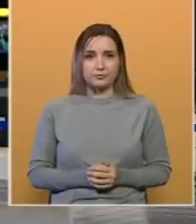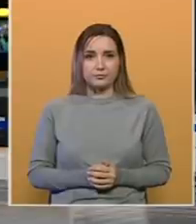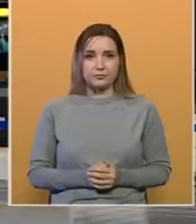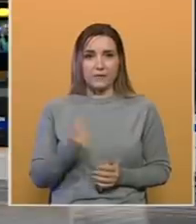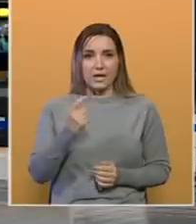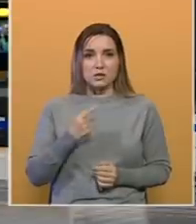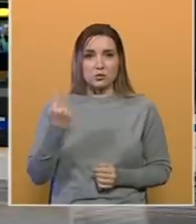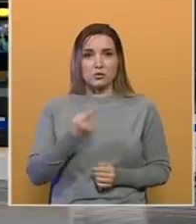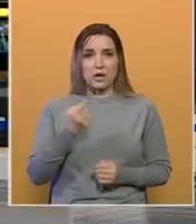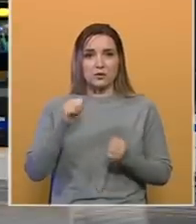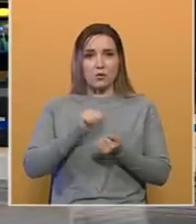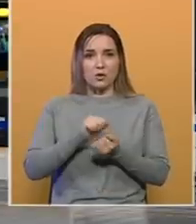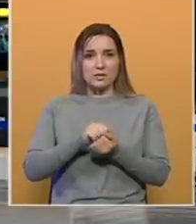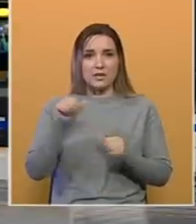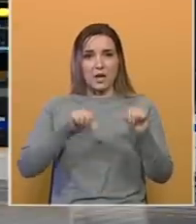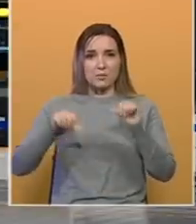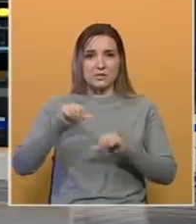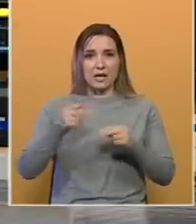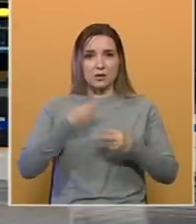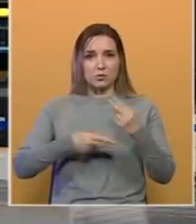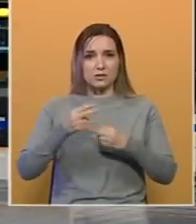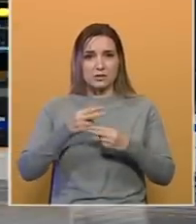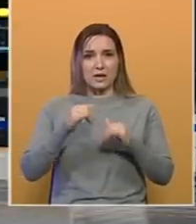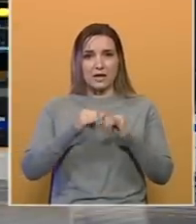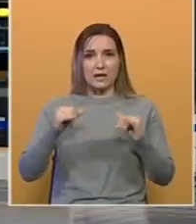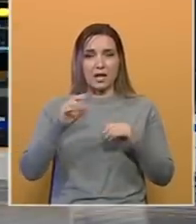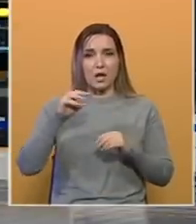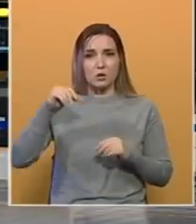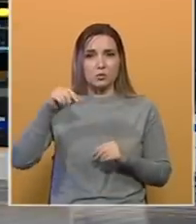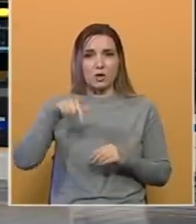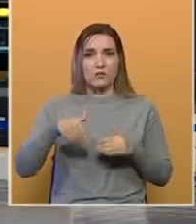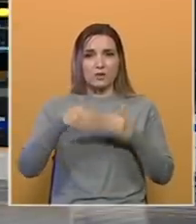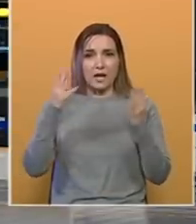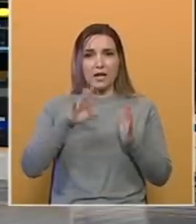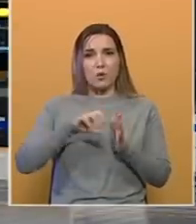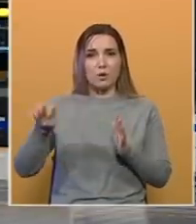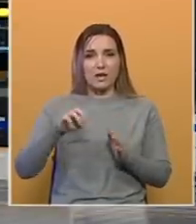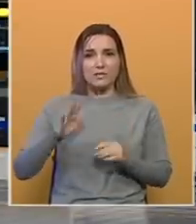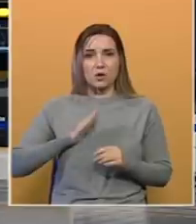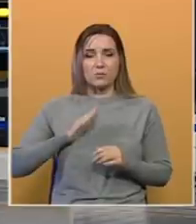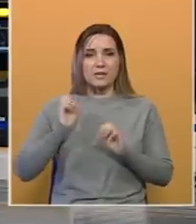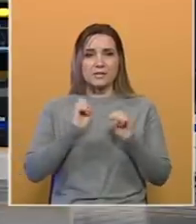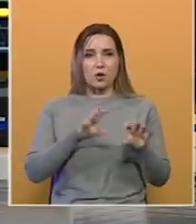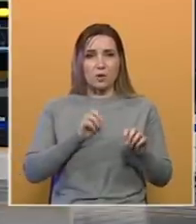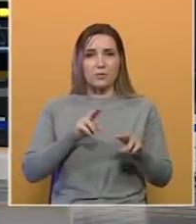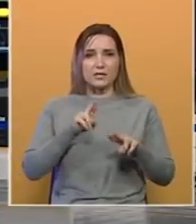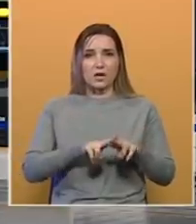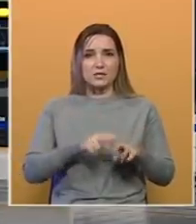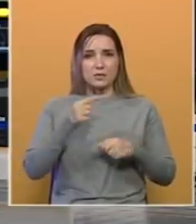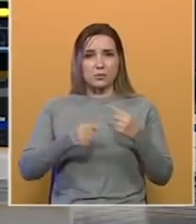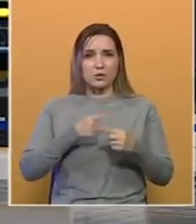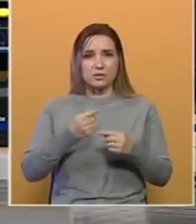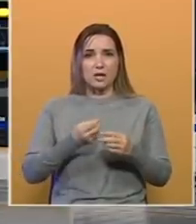Iz kruga tvornice kemijske industrije u zapadnom dijelu grada Tuzle ovih dana uklanja se opasni otpad zaostao iz procesa